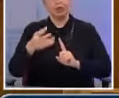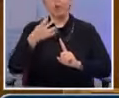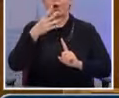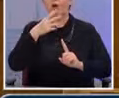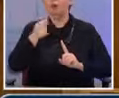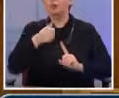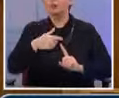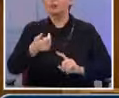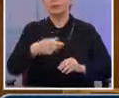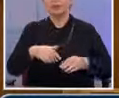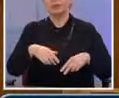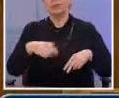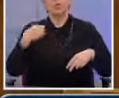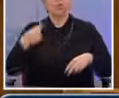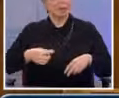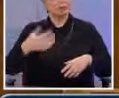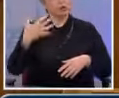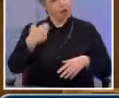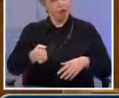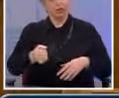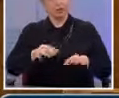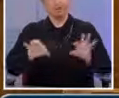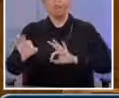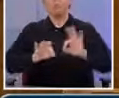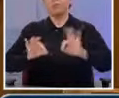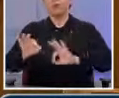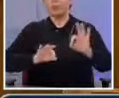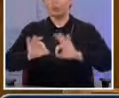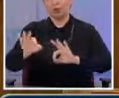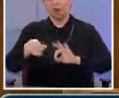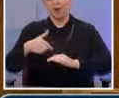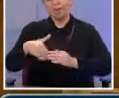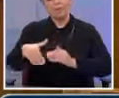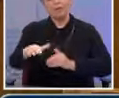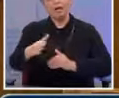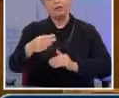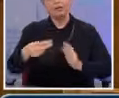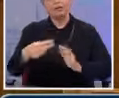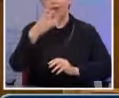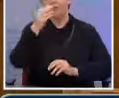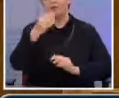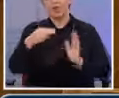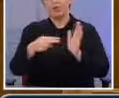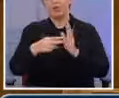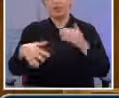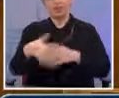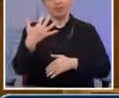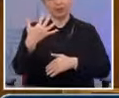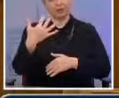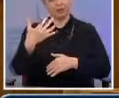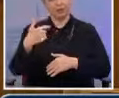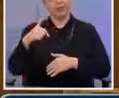περιουσίας του δημοσίου. Μέχρι τα τέλη Φεβρουαρίου του 2015, αναμένατε να ολοκληρωθούν 7 ακόμα